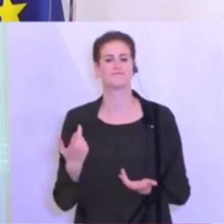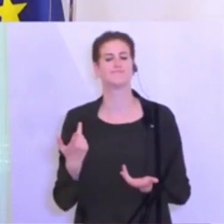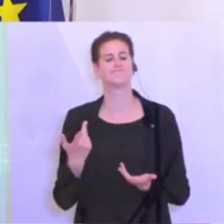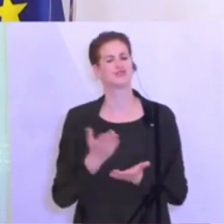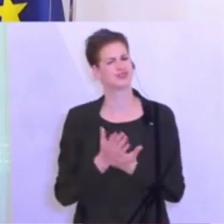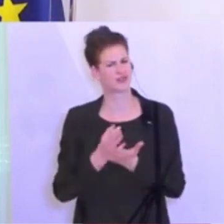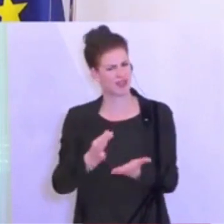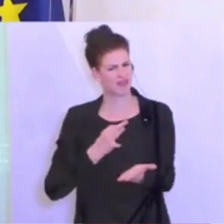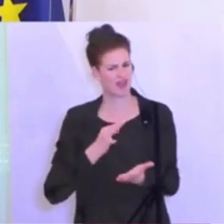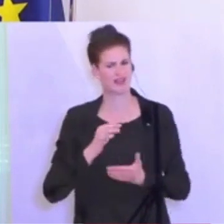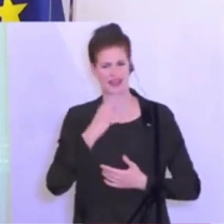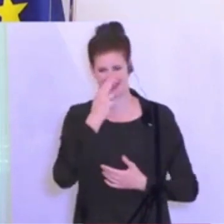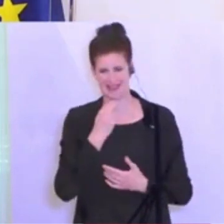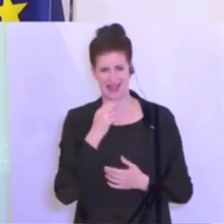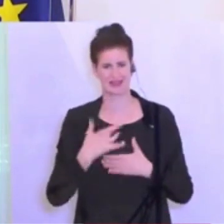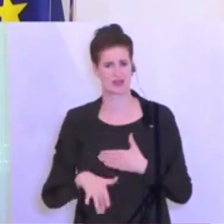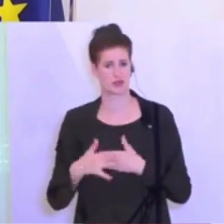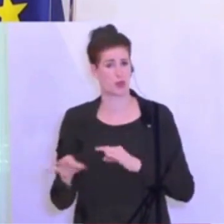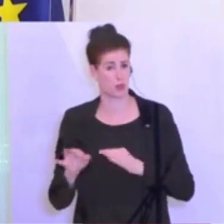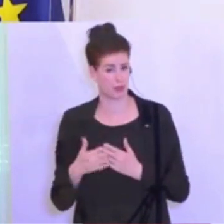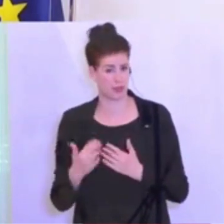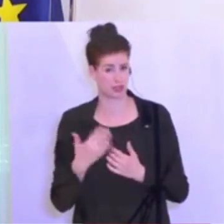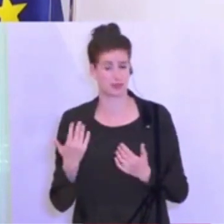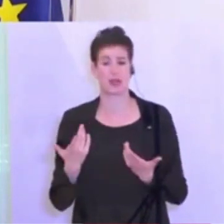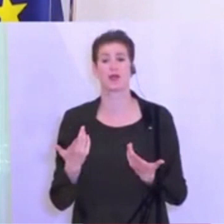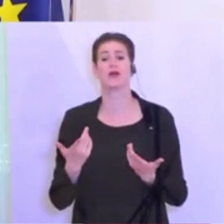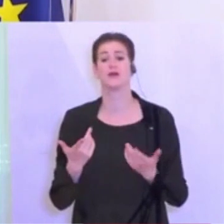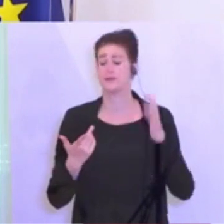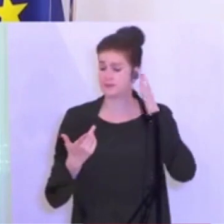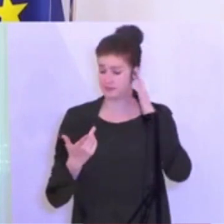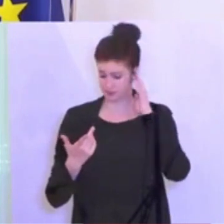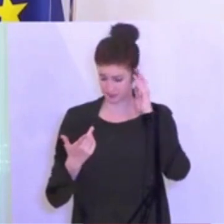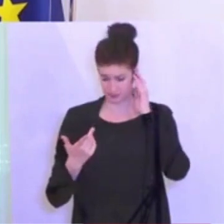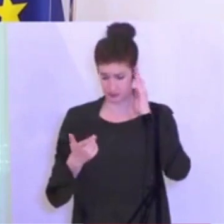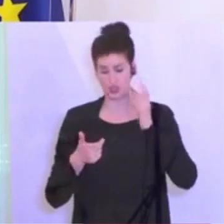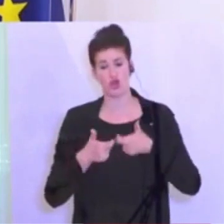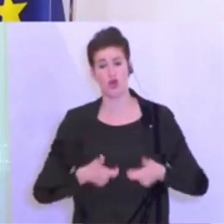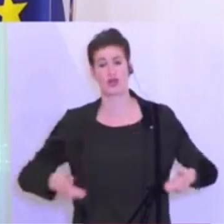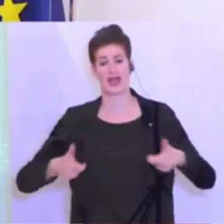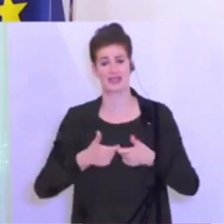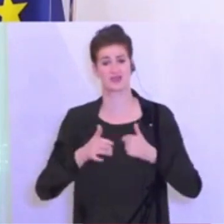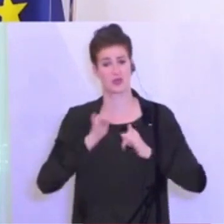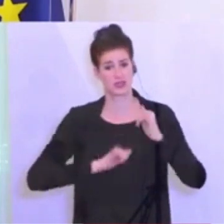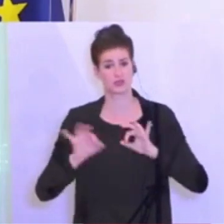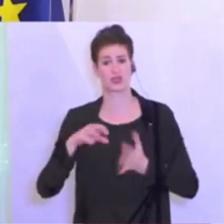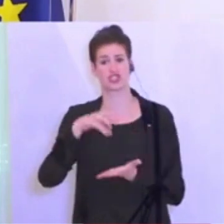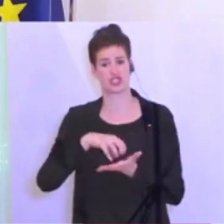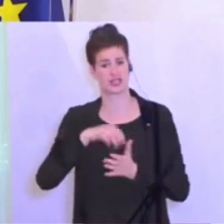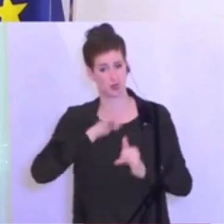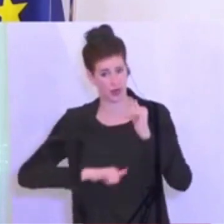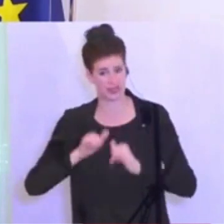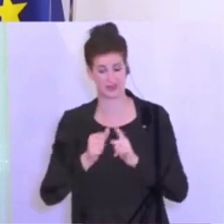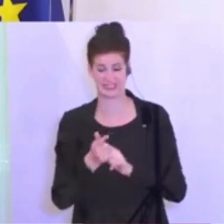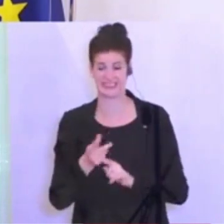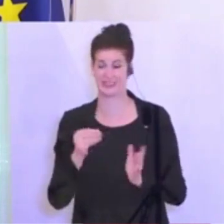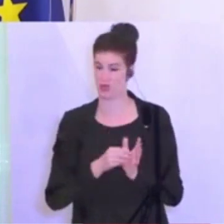Nachgastronomie angesprochen, ich spreche jetzt eine andere Branche an, der Kongress-Tourismus zum Beispiel, der Städtetourismus, dass das noch